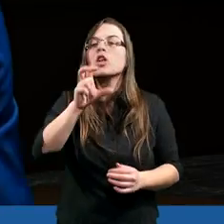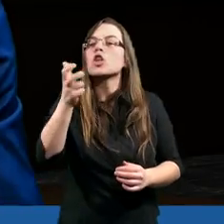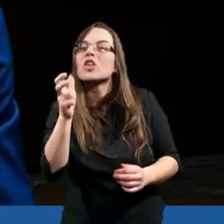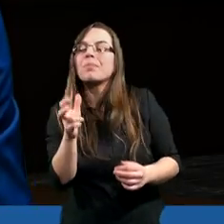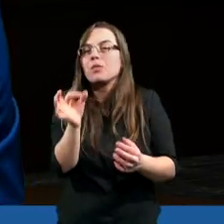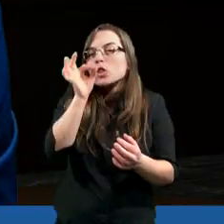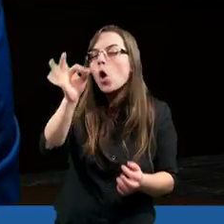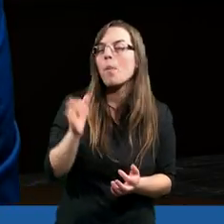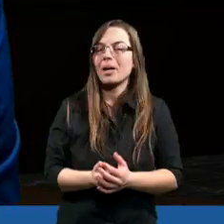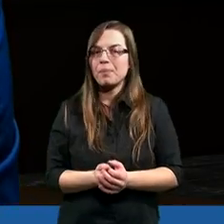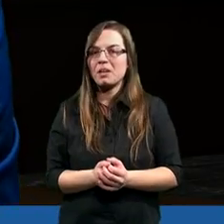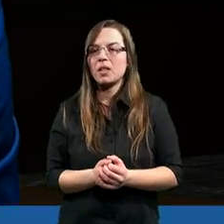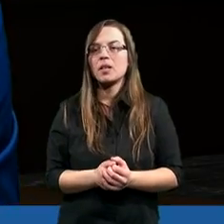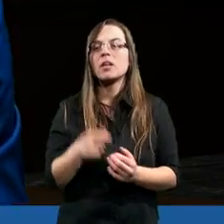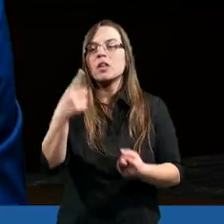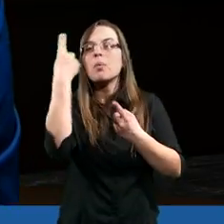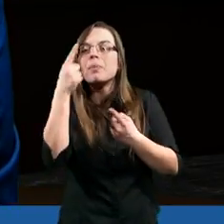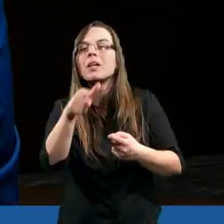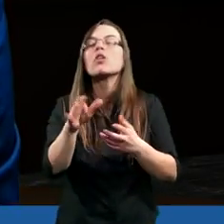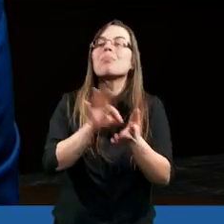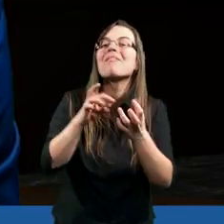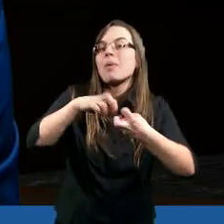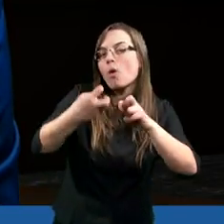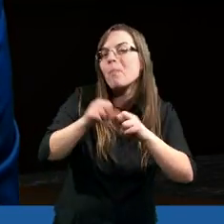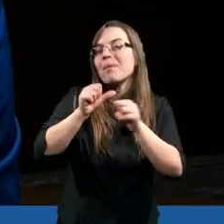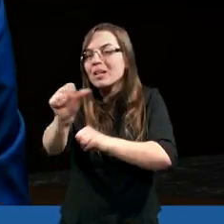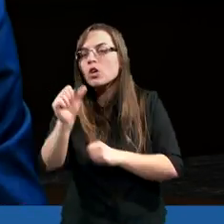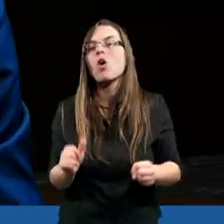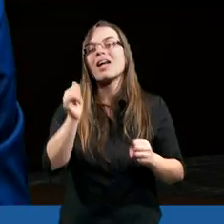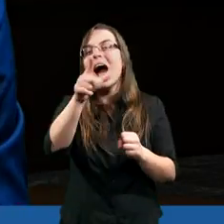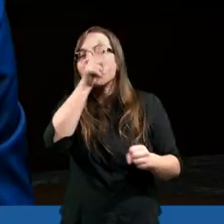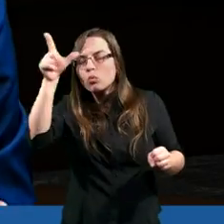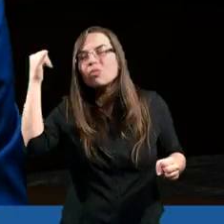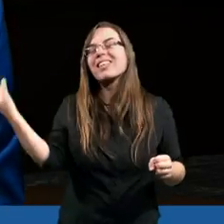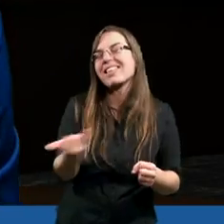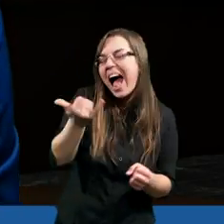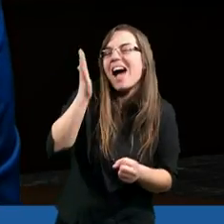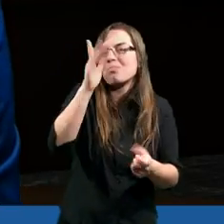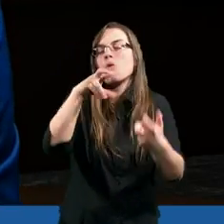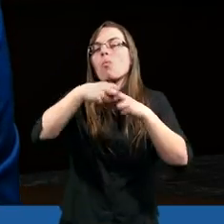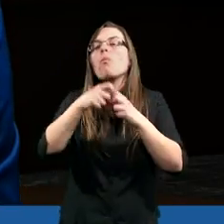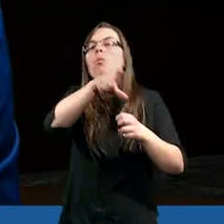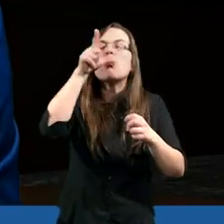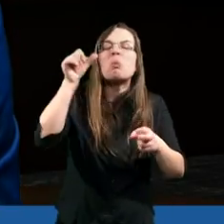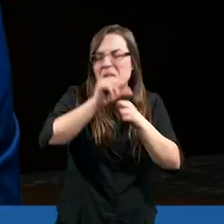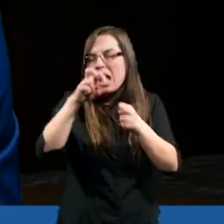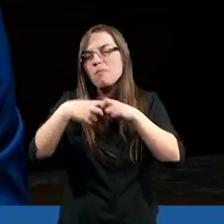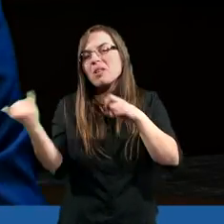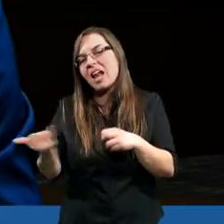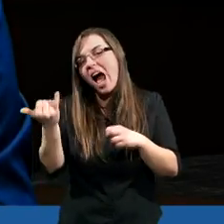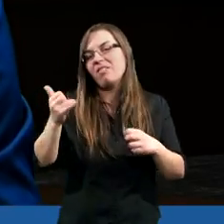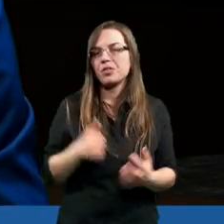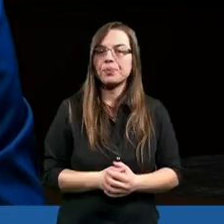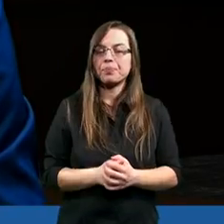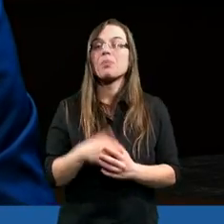czy może jak myślimy o naszym kościele, to u nas też są pewne problemy. No bo jak są ludzie, to zawsze będą problemy. Tylko